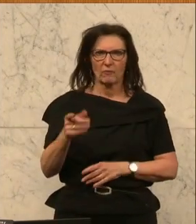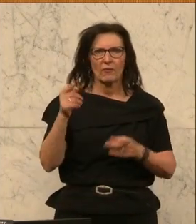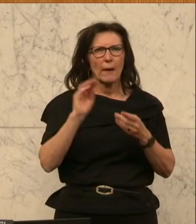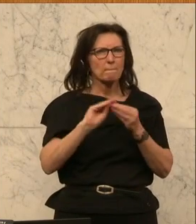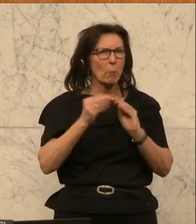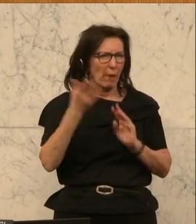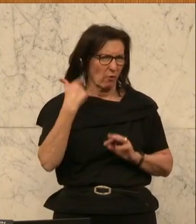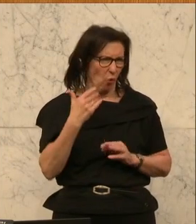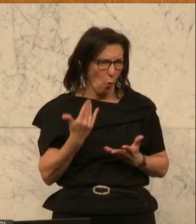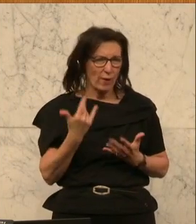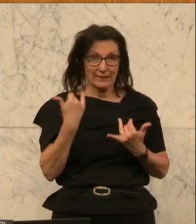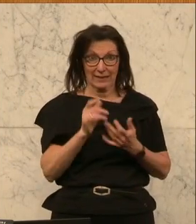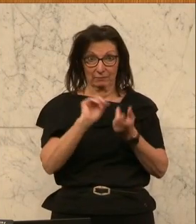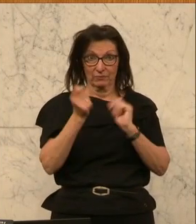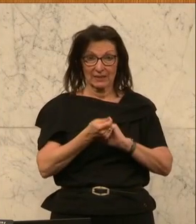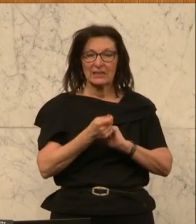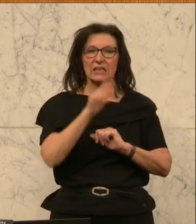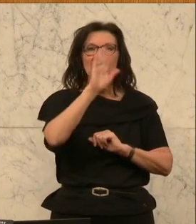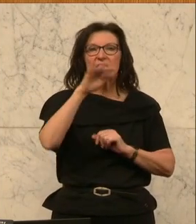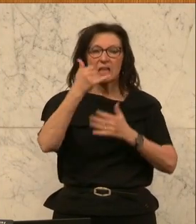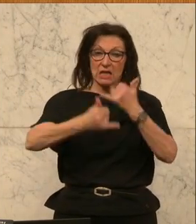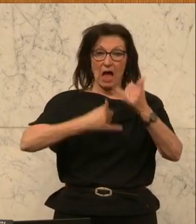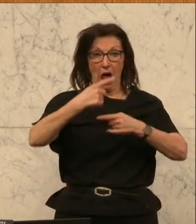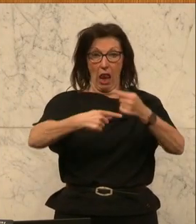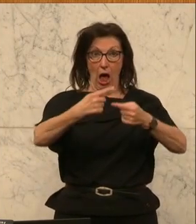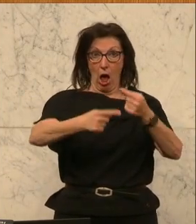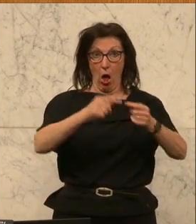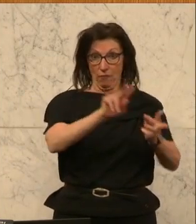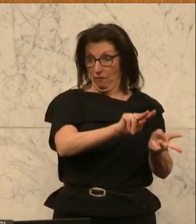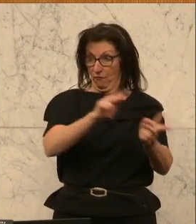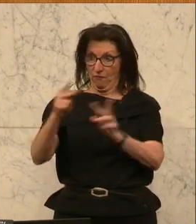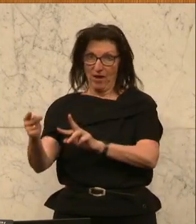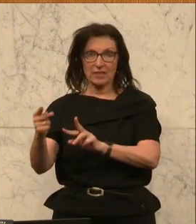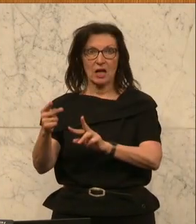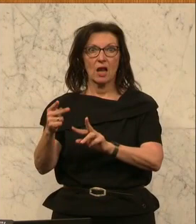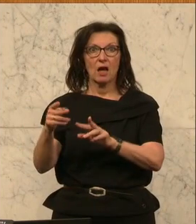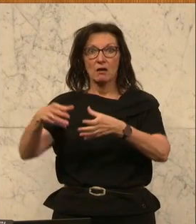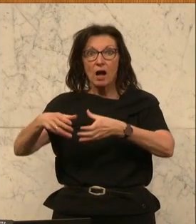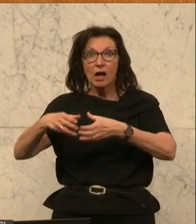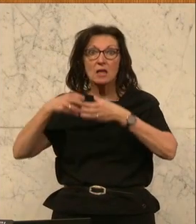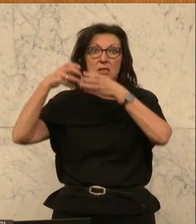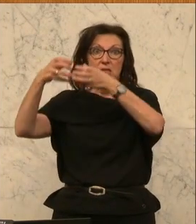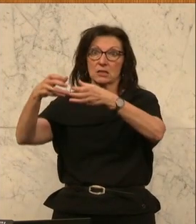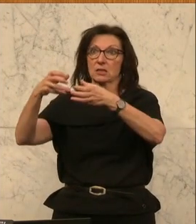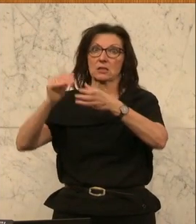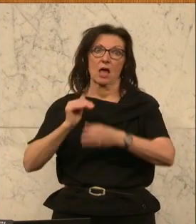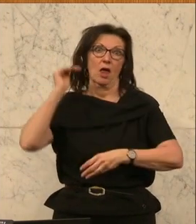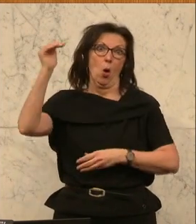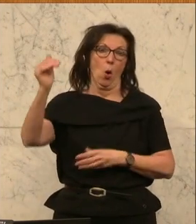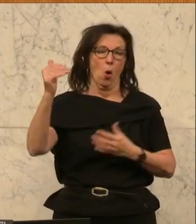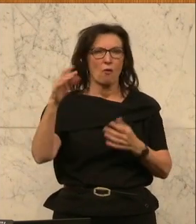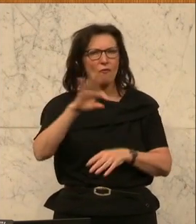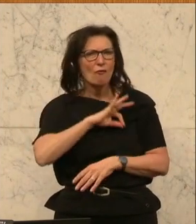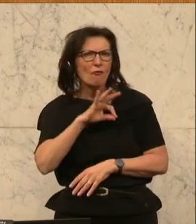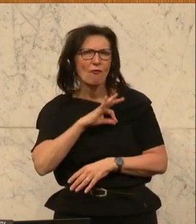nämlich Kinder, die unterjährig wechseln, können gemeinsam mit der Klasse aufsteigen. Das ist gut für Freundschaften, für den